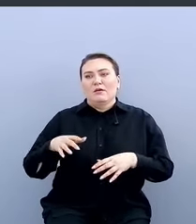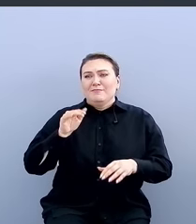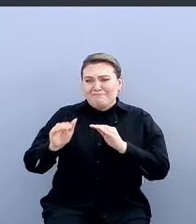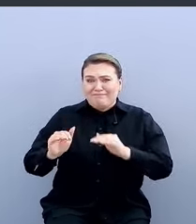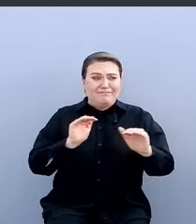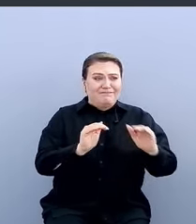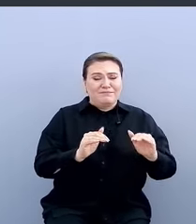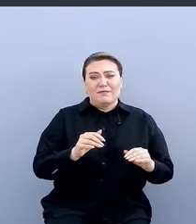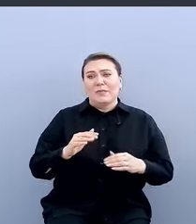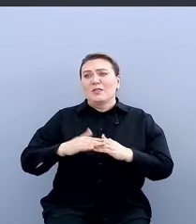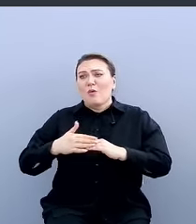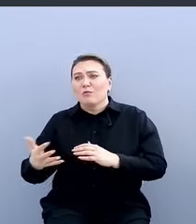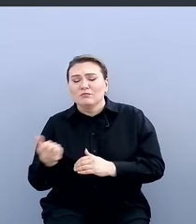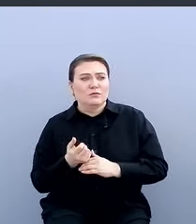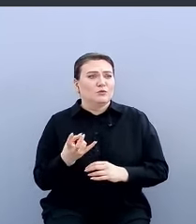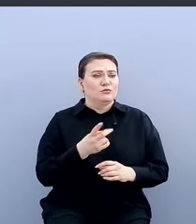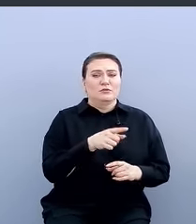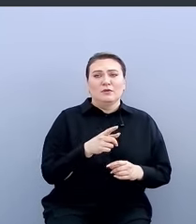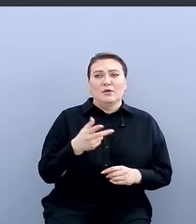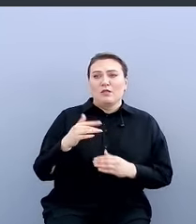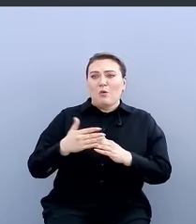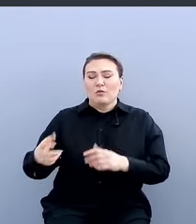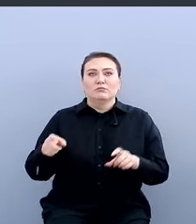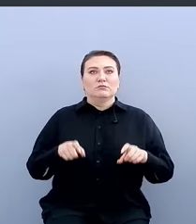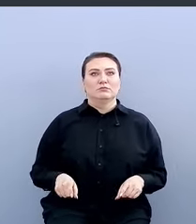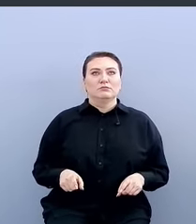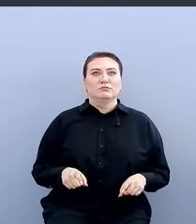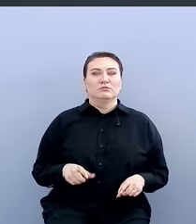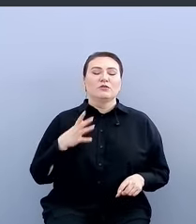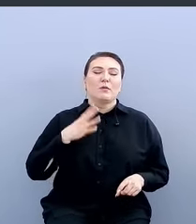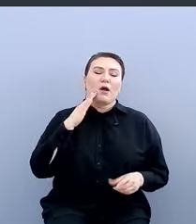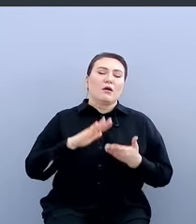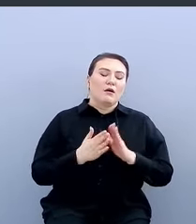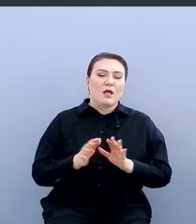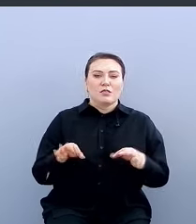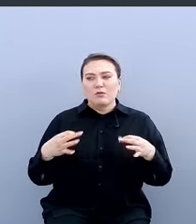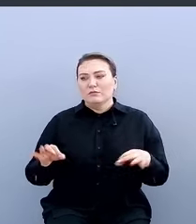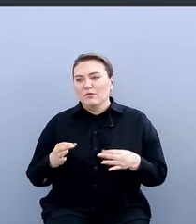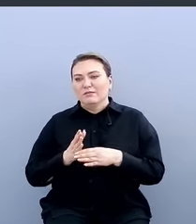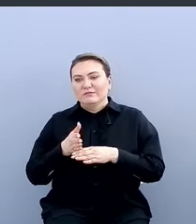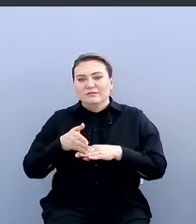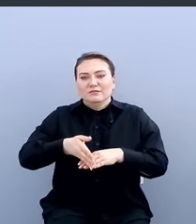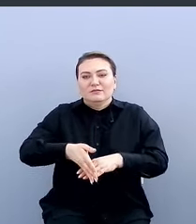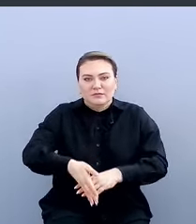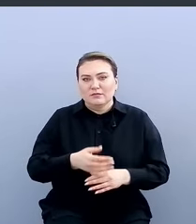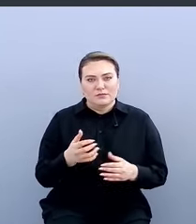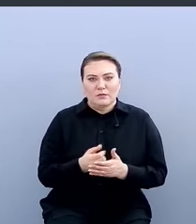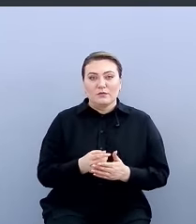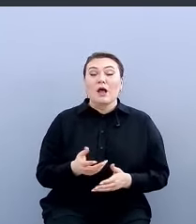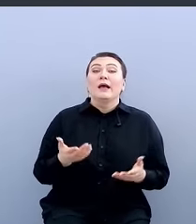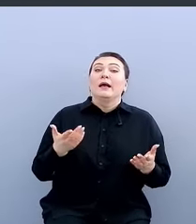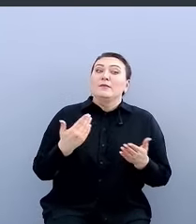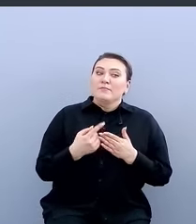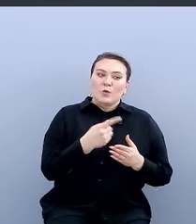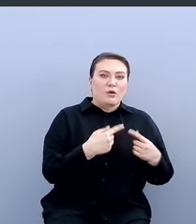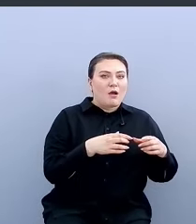получил ноутбук, вышел на работу, три дня сидишь, куришь, пока тебе там все согласовывают, бюрократия, да. Где-то есть автоматизация